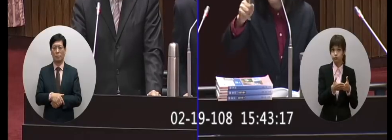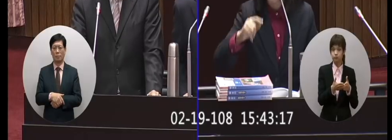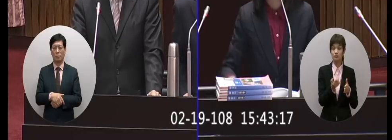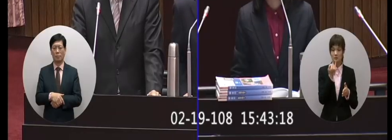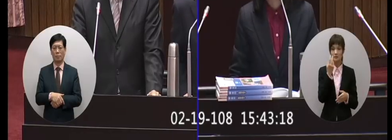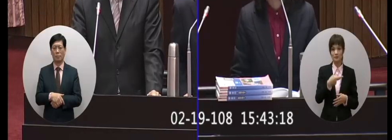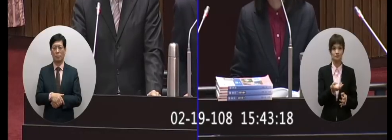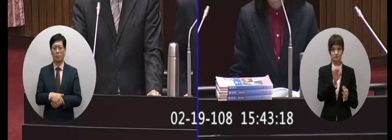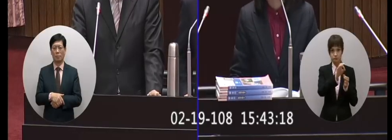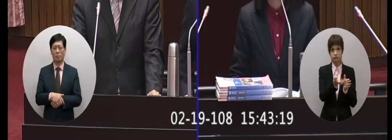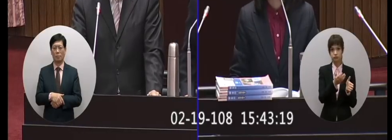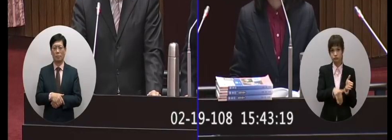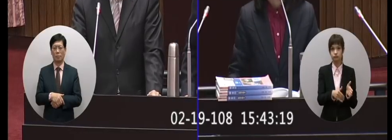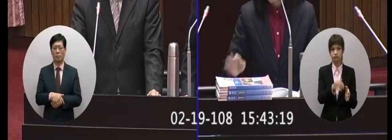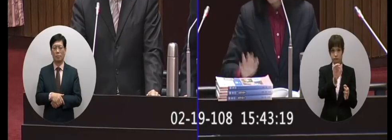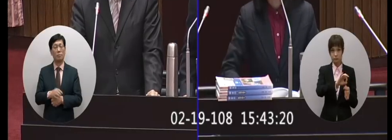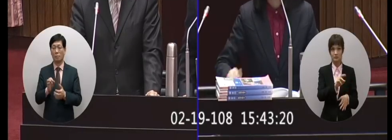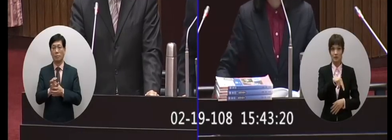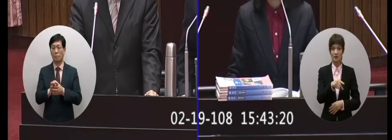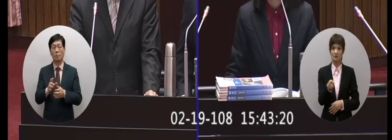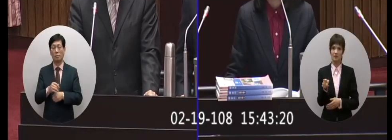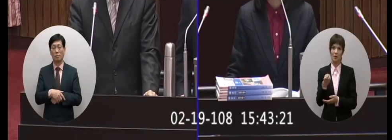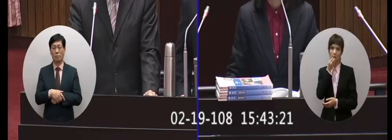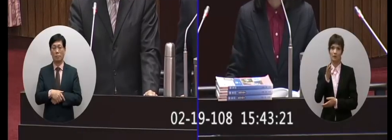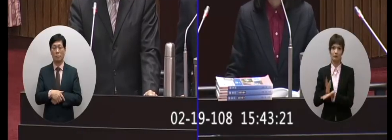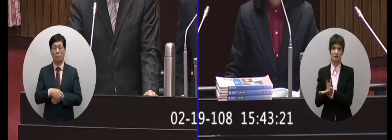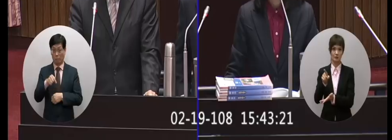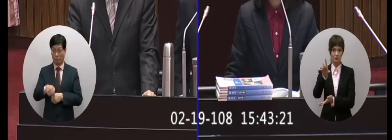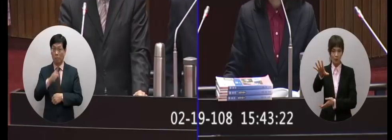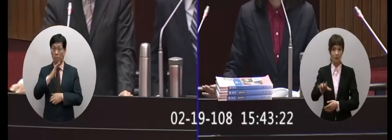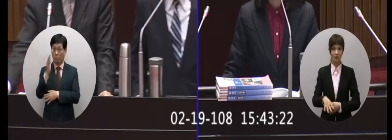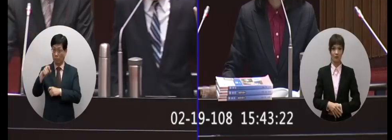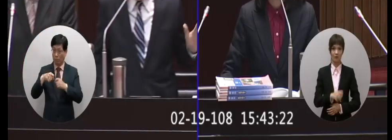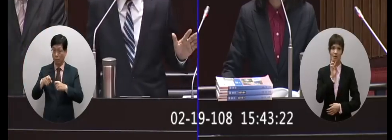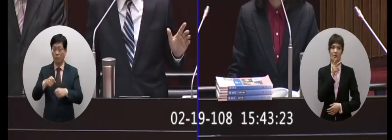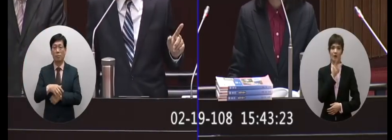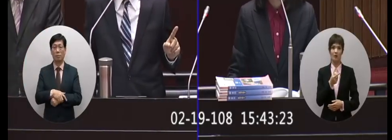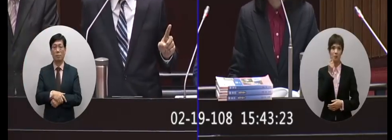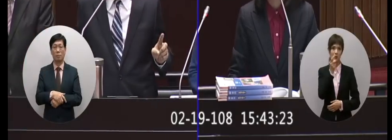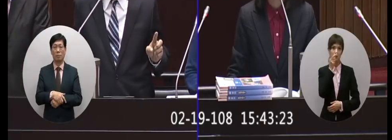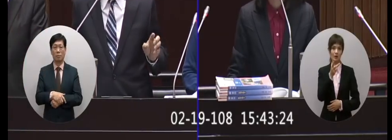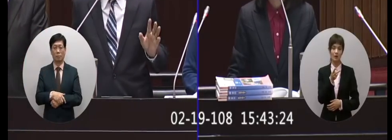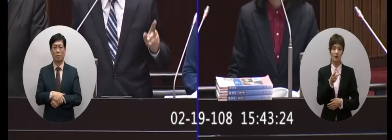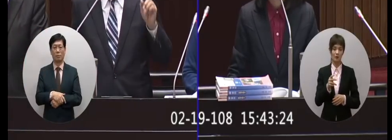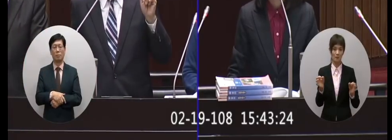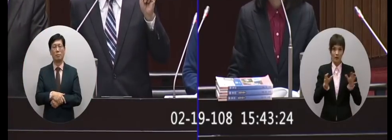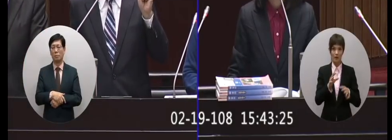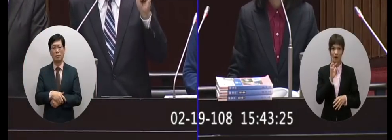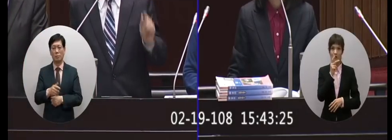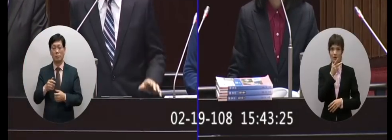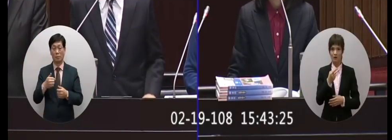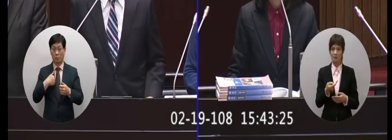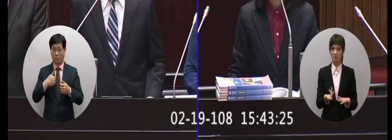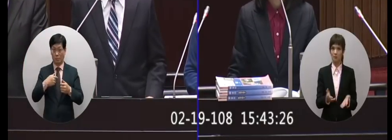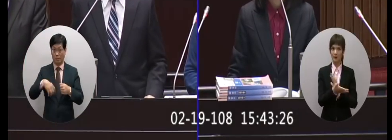有講怎麼會沒有講沒有關係委員我這知道從哪裡來的啊這個政策是我們才一個月兩個月過了就變不會我們